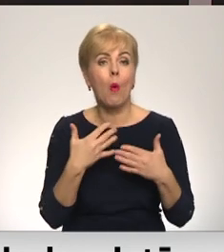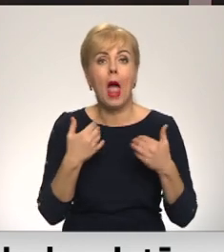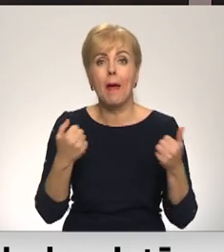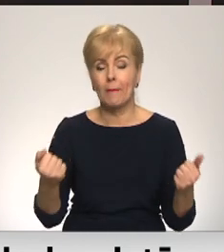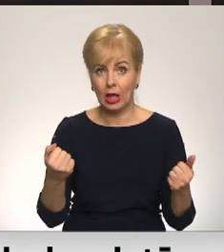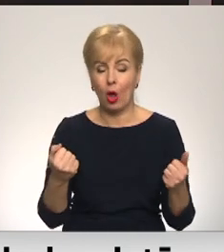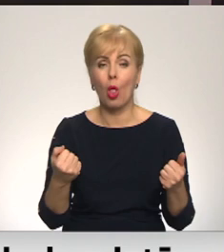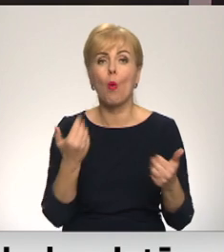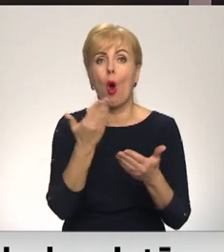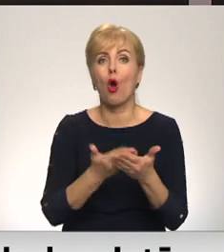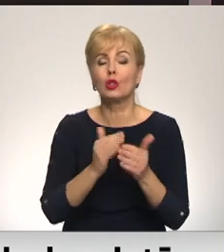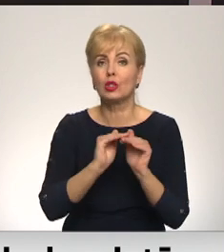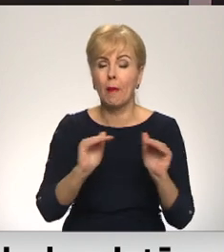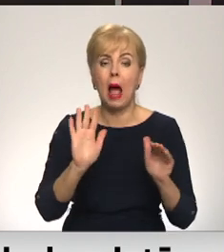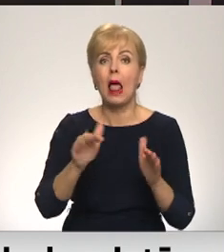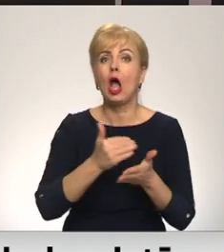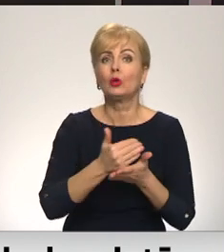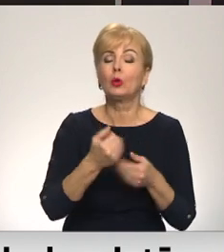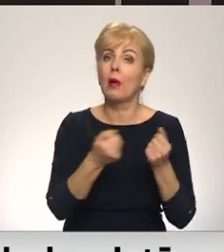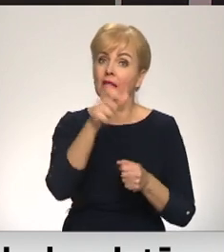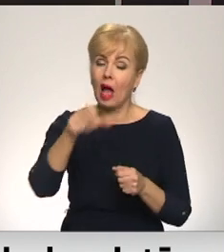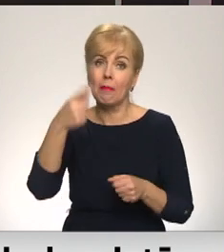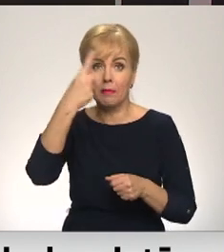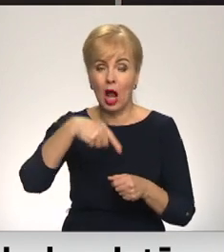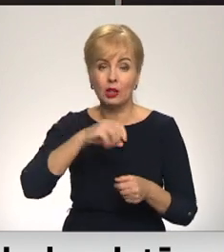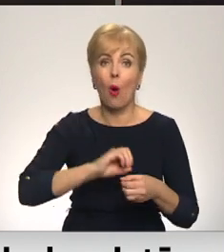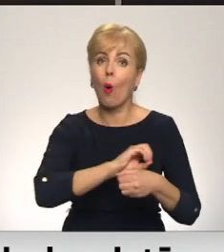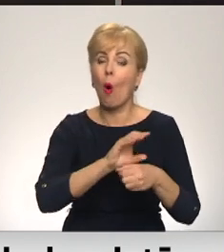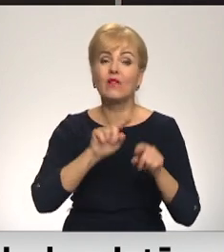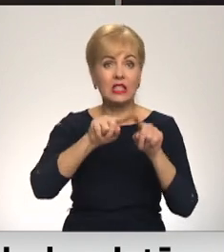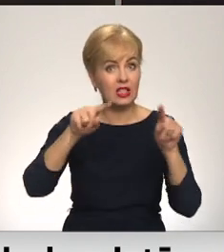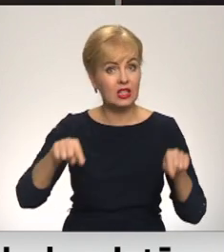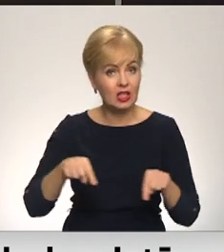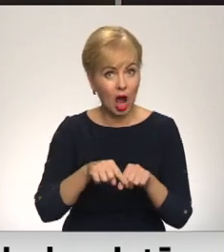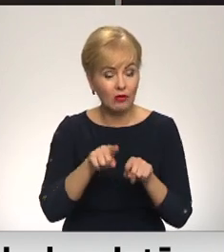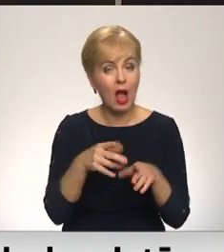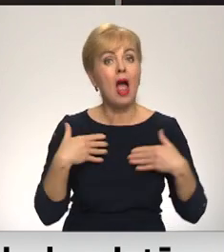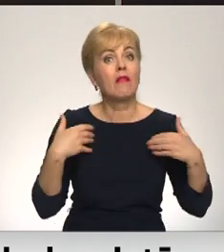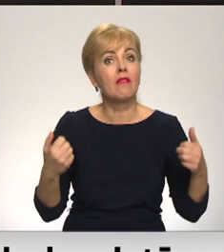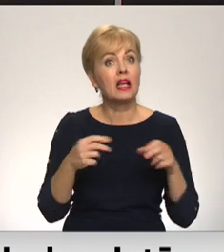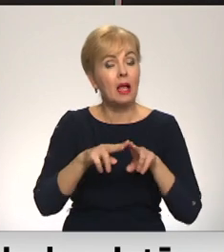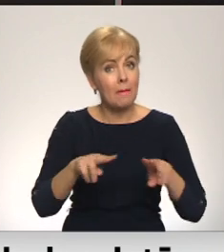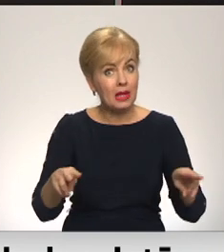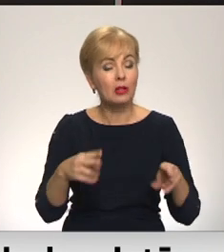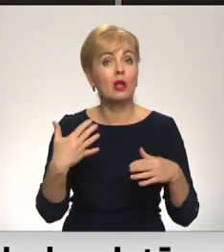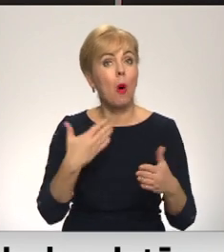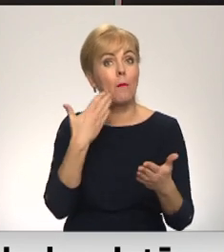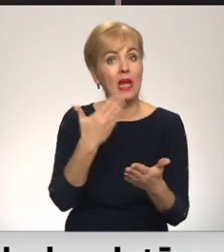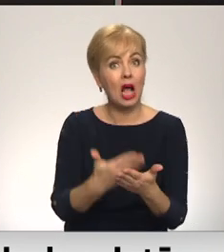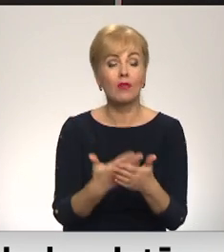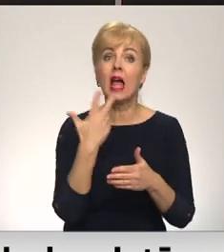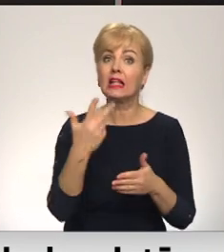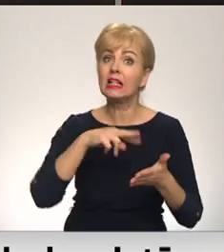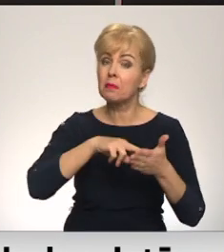pamatojuma, lai turpinātu darbiniekiem prasīt COVID-19 certifikātus. Tikmēr Veselības ministrija jau piedāvājusi